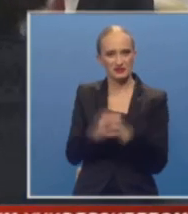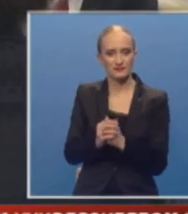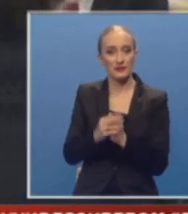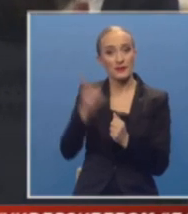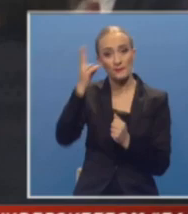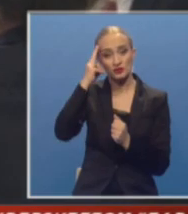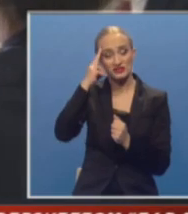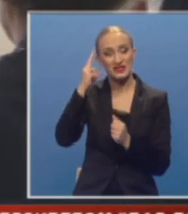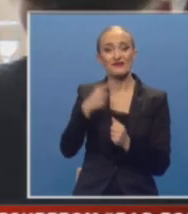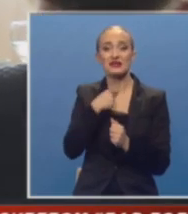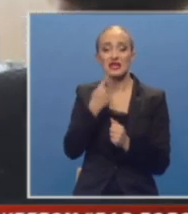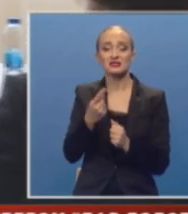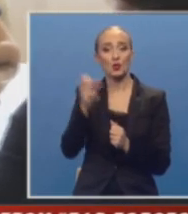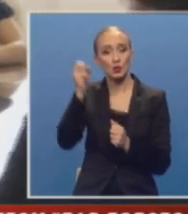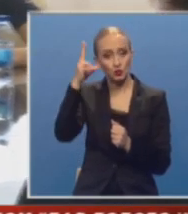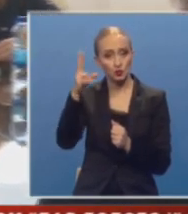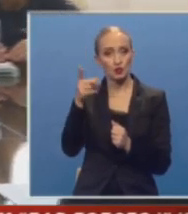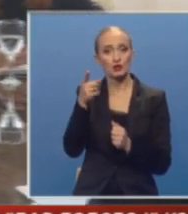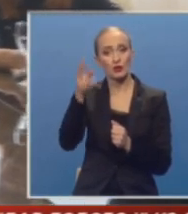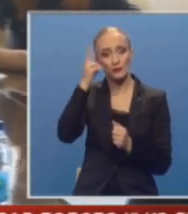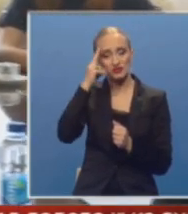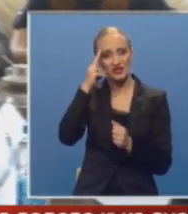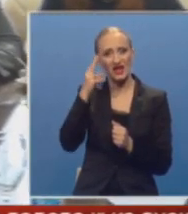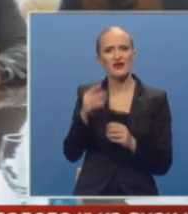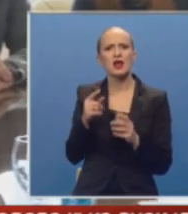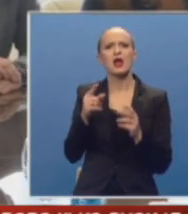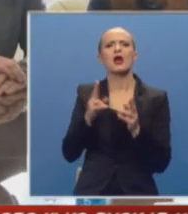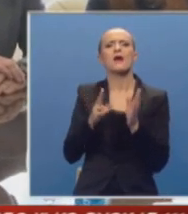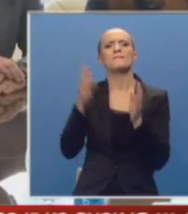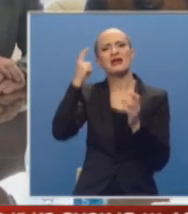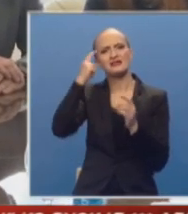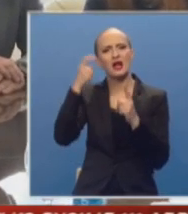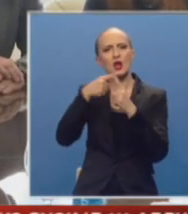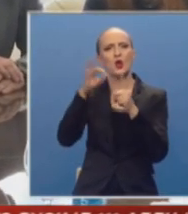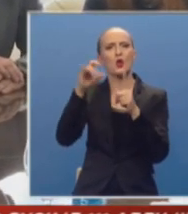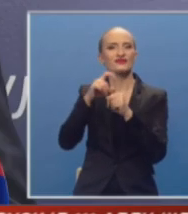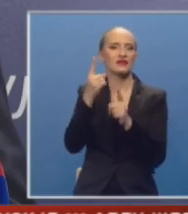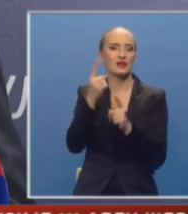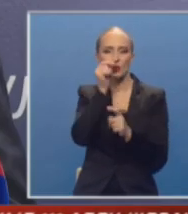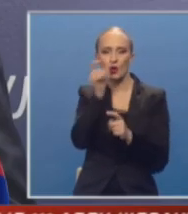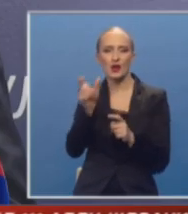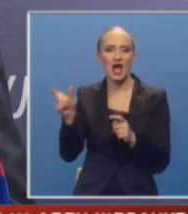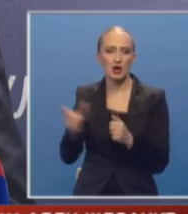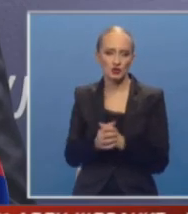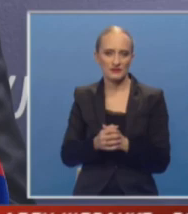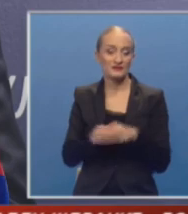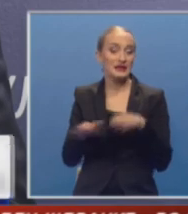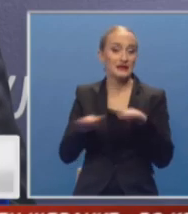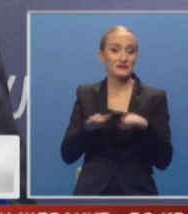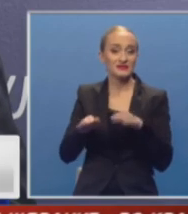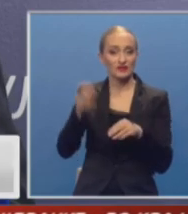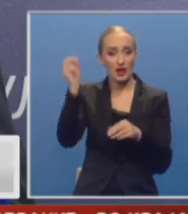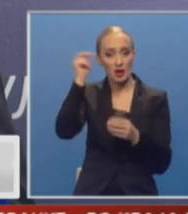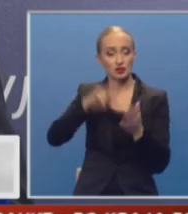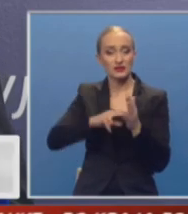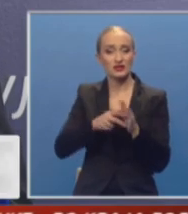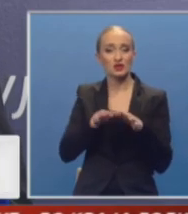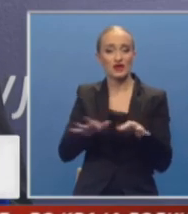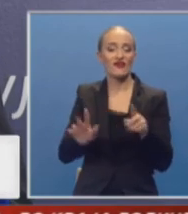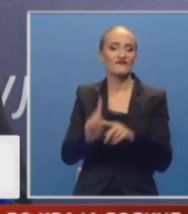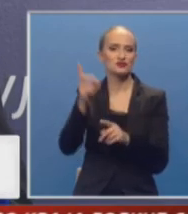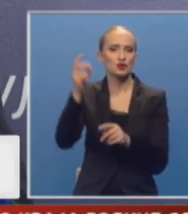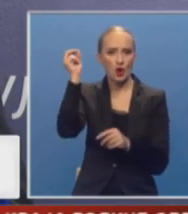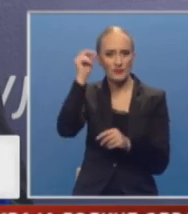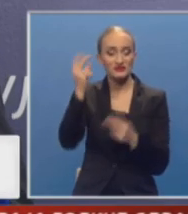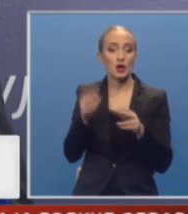Poznavanje jezika i kulture znači i poznavanje mentalnog koda jednog naroda. Ministarstvo za naučno-tehnološki razvoj i visko